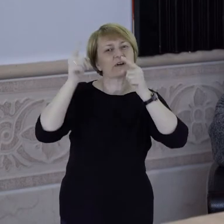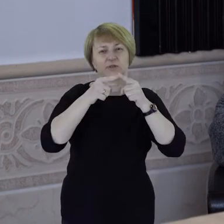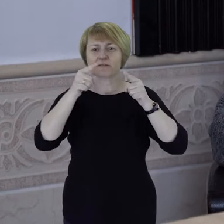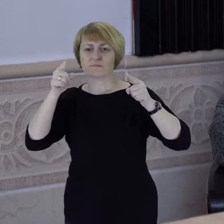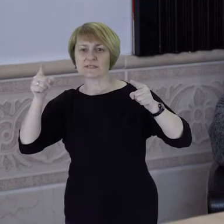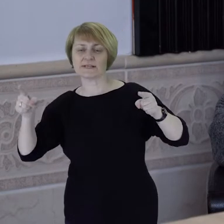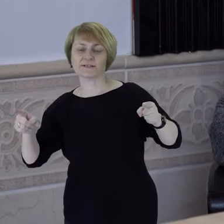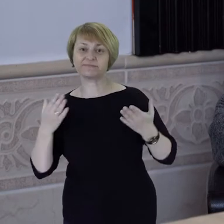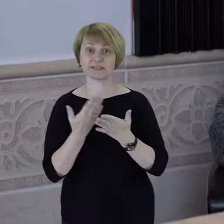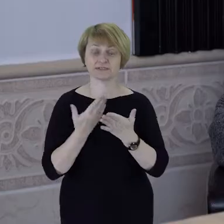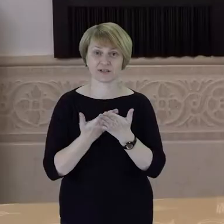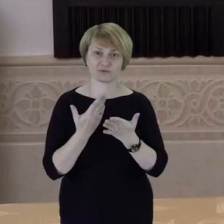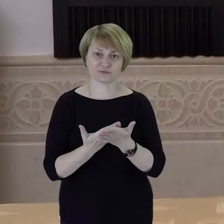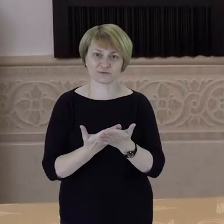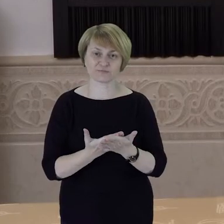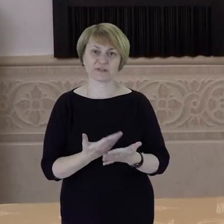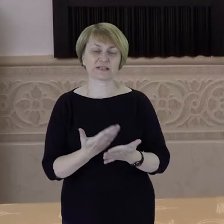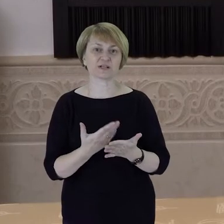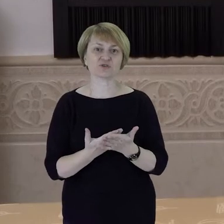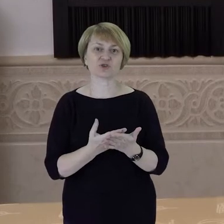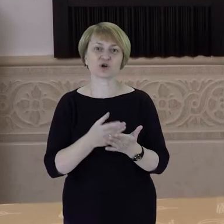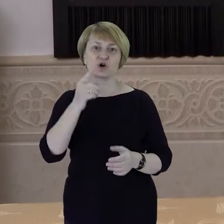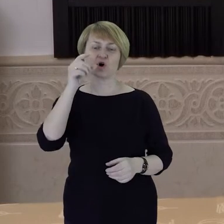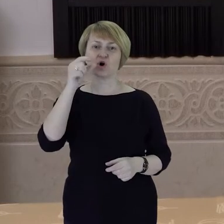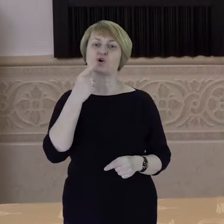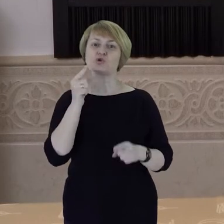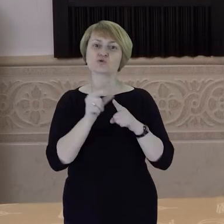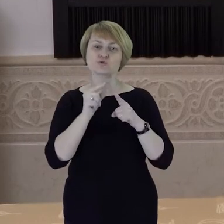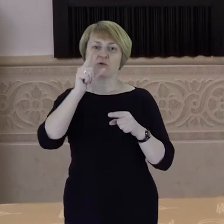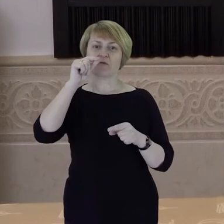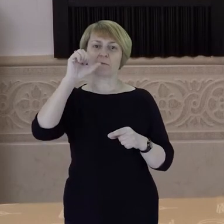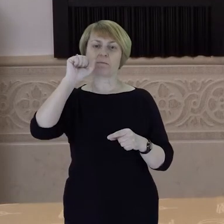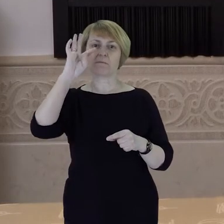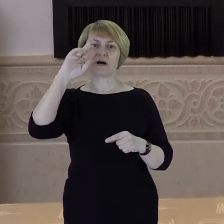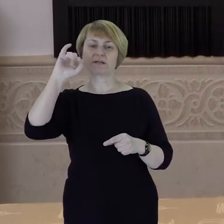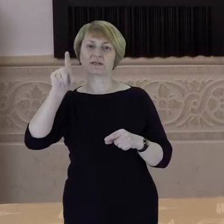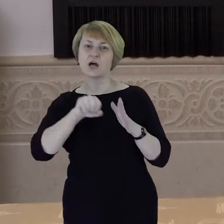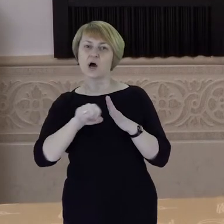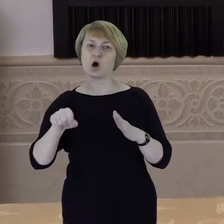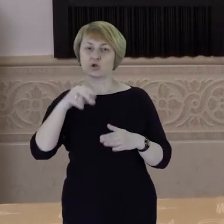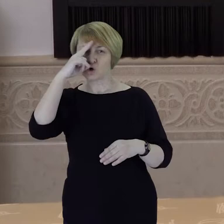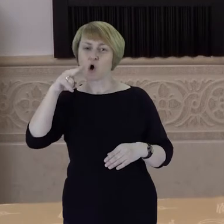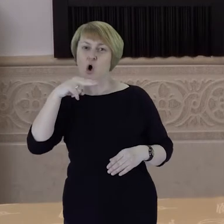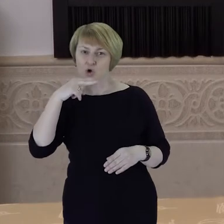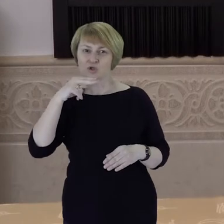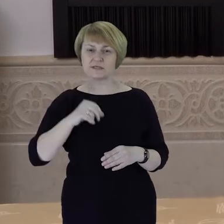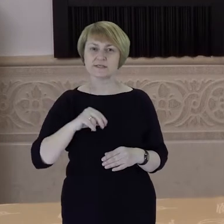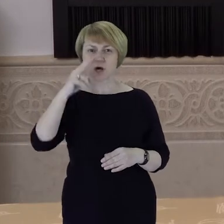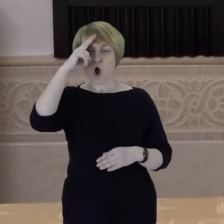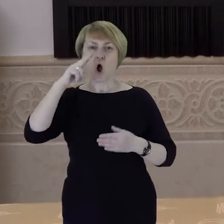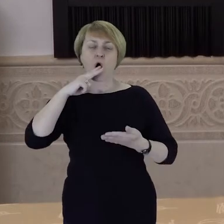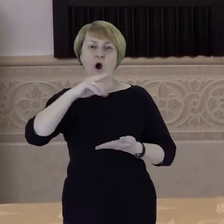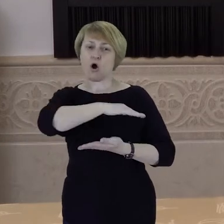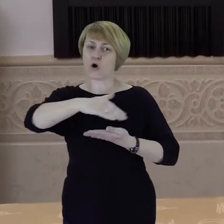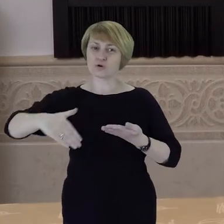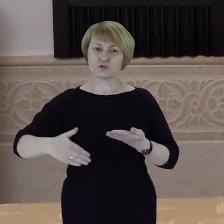Dlatego, że słowo patria, od pater, ojciec, ojczyzna, znane